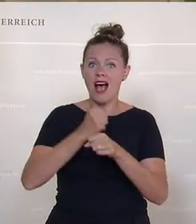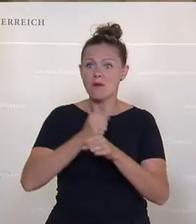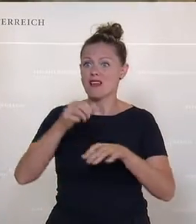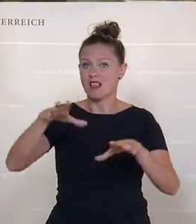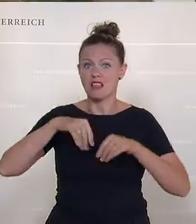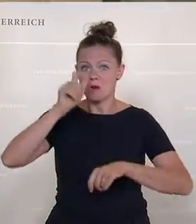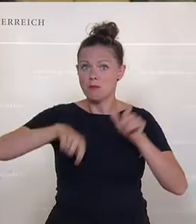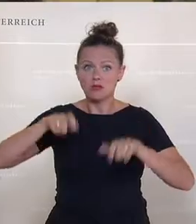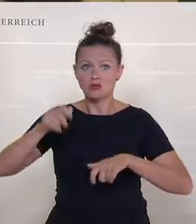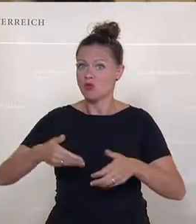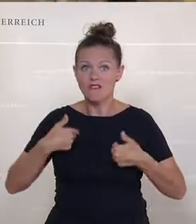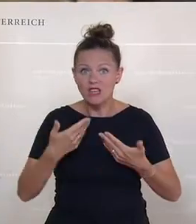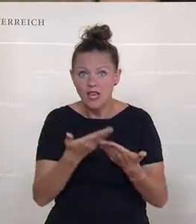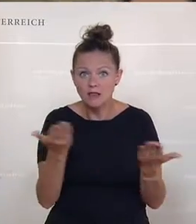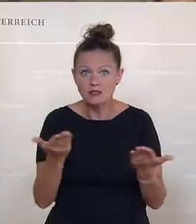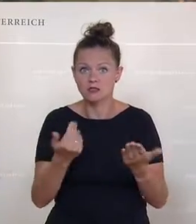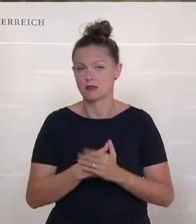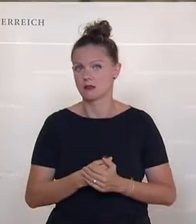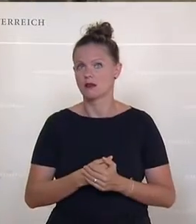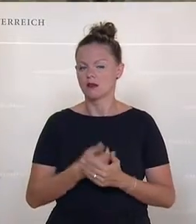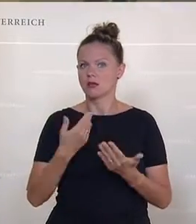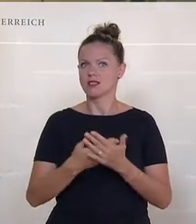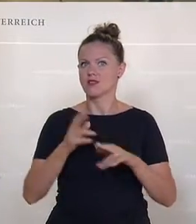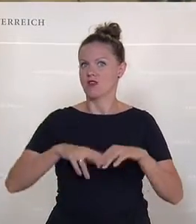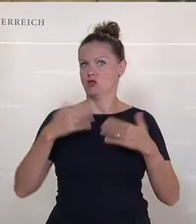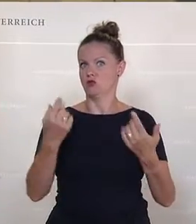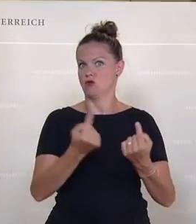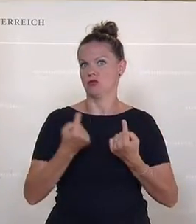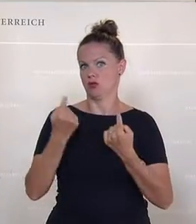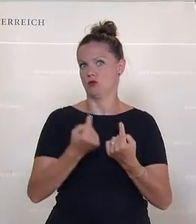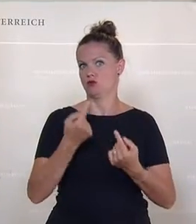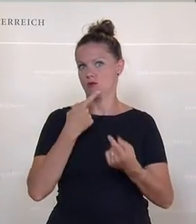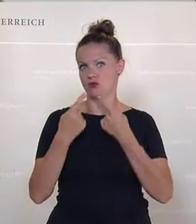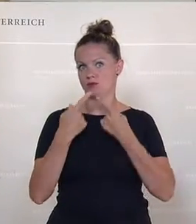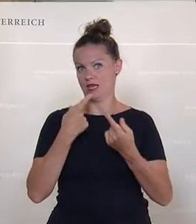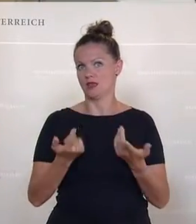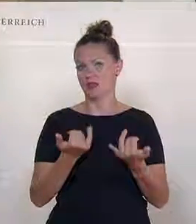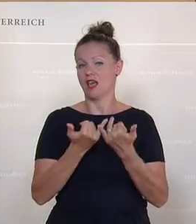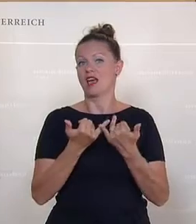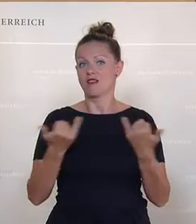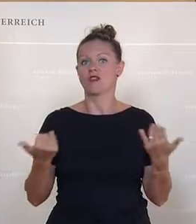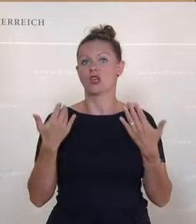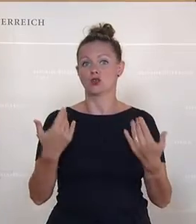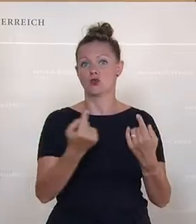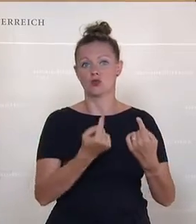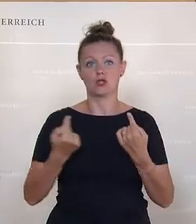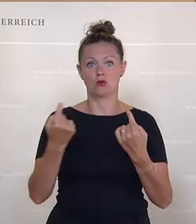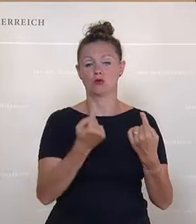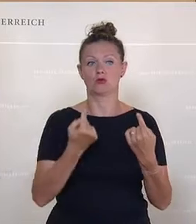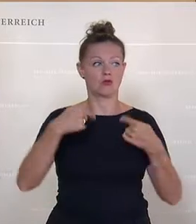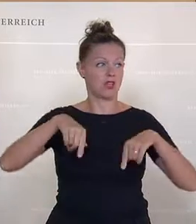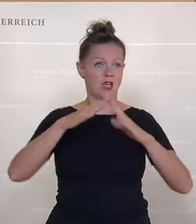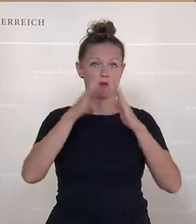Herren. Und wenn wir darüber sprechen, wie die Positionen hier im Haus sind,